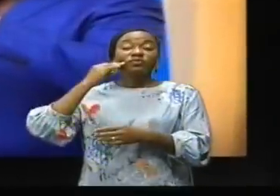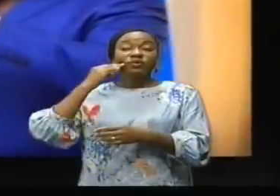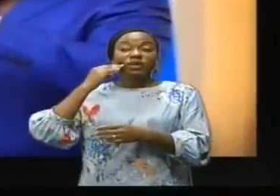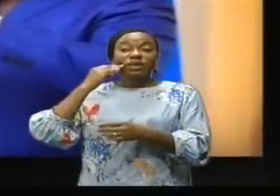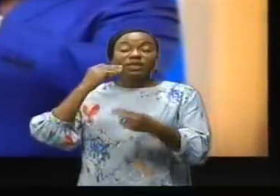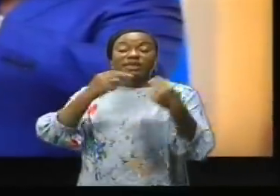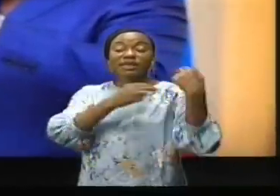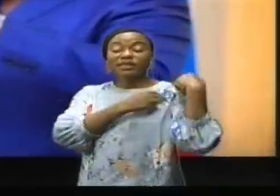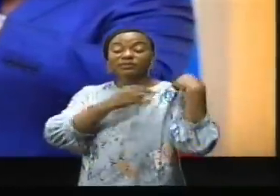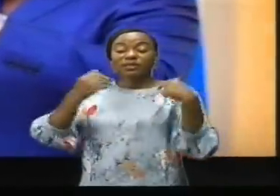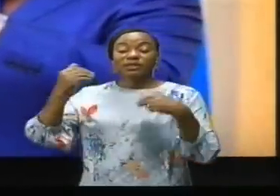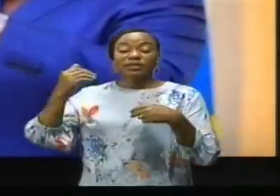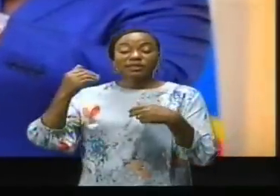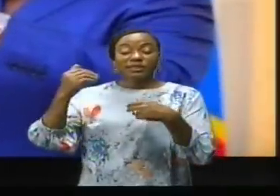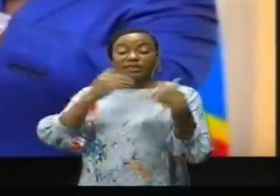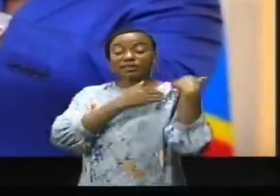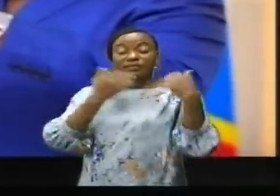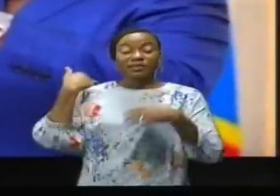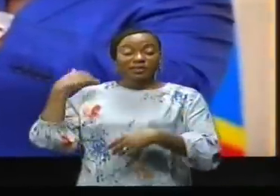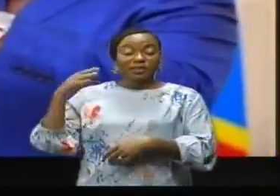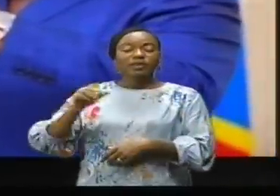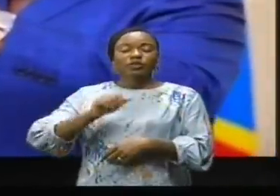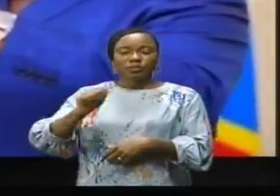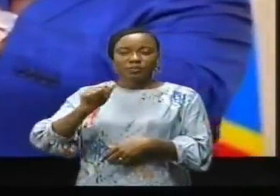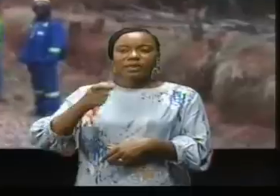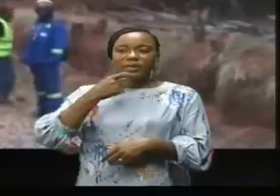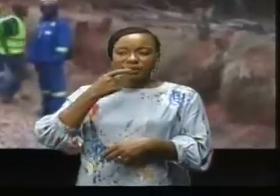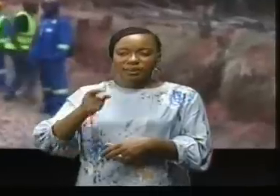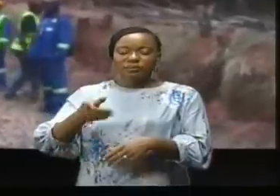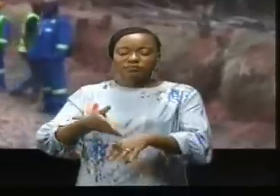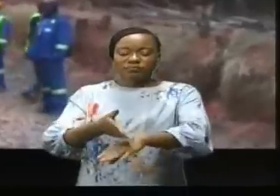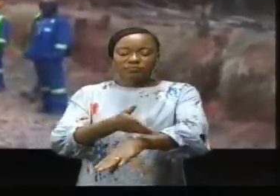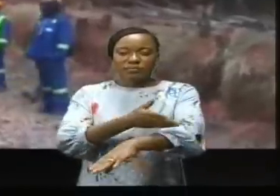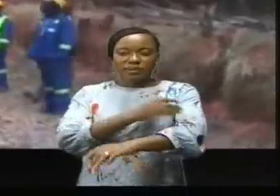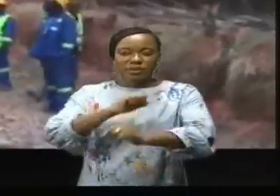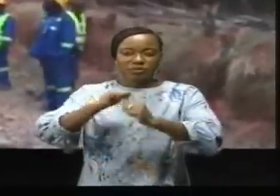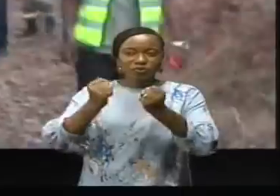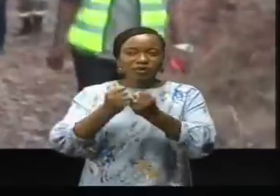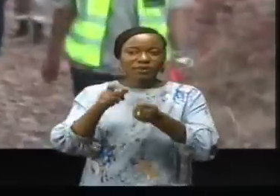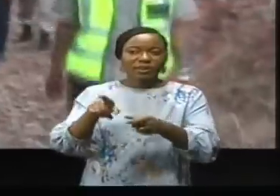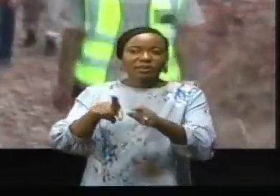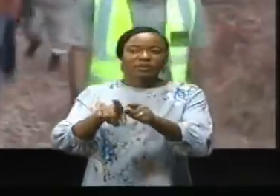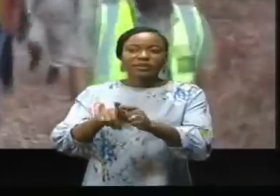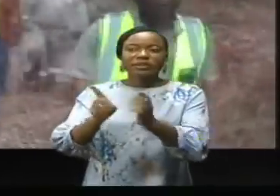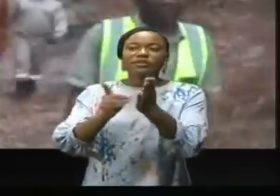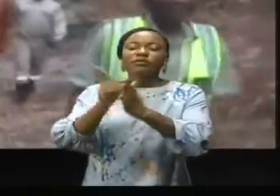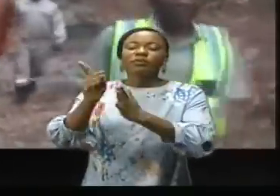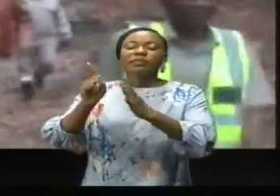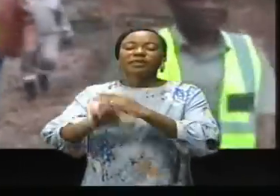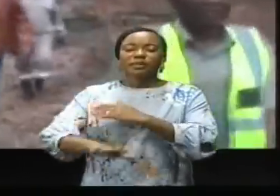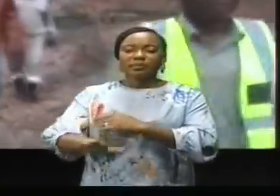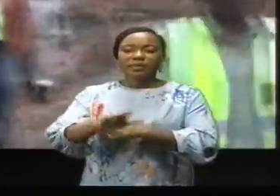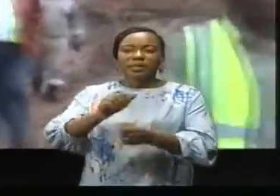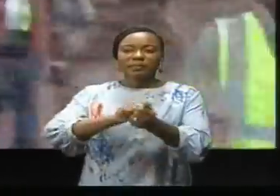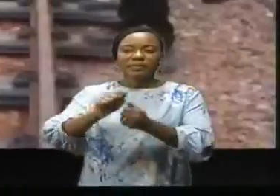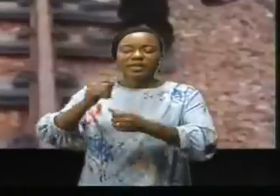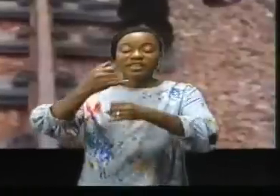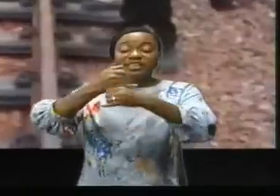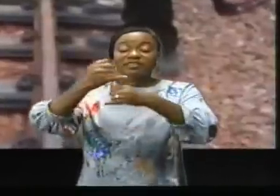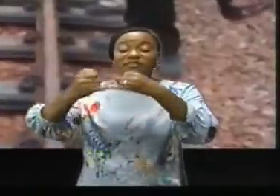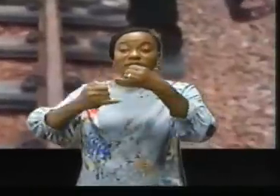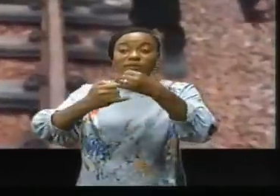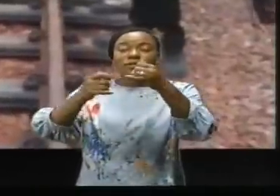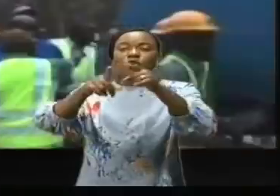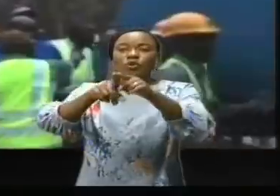du chef de l'État, Félix-Antoine Tséguet-Chilemo, qui tient au redressement de cette entreprise, au développement du pays, par les infrastructures et au